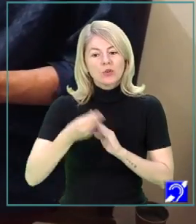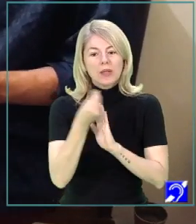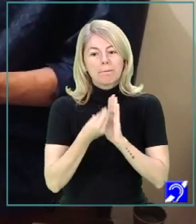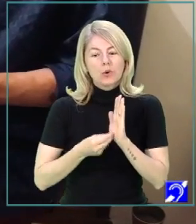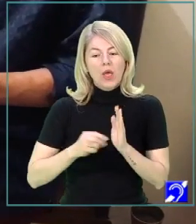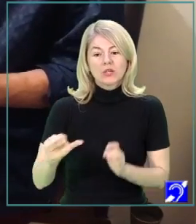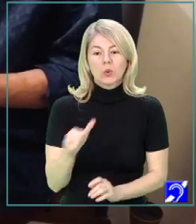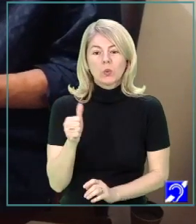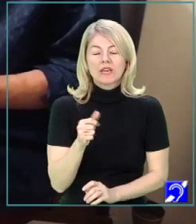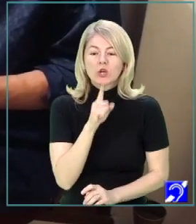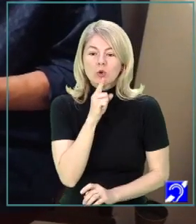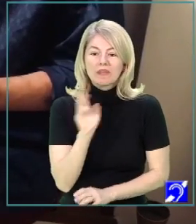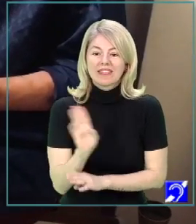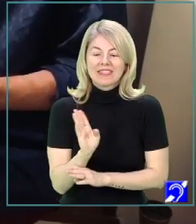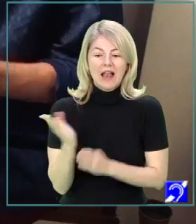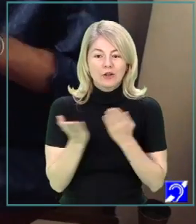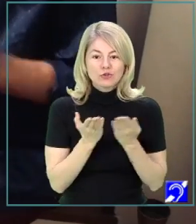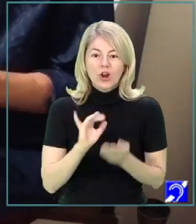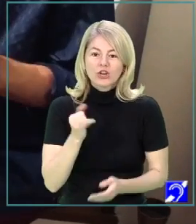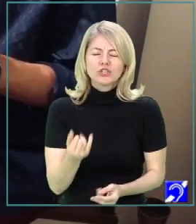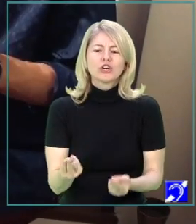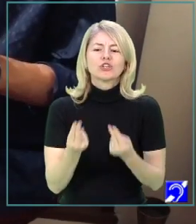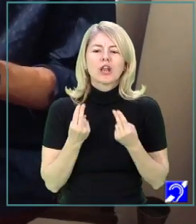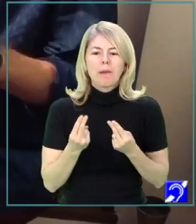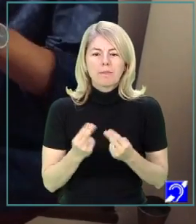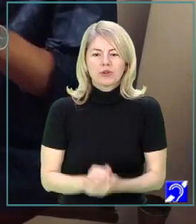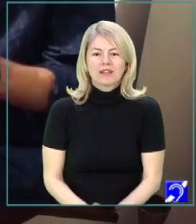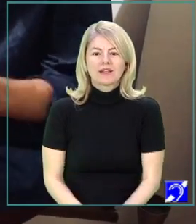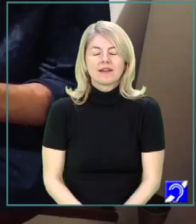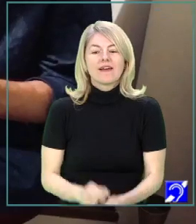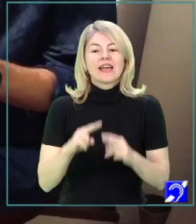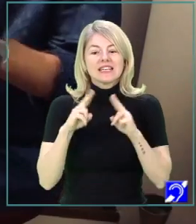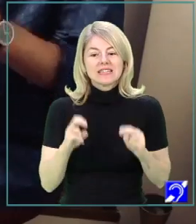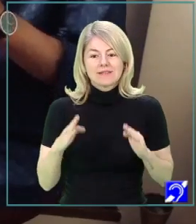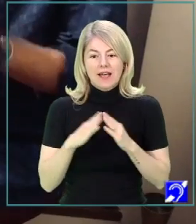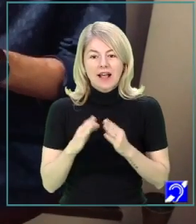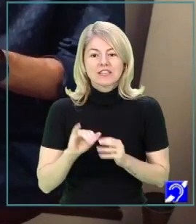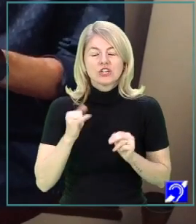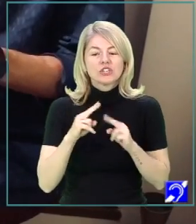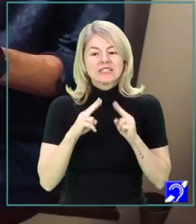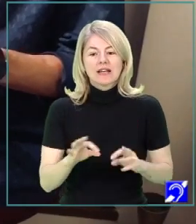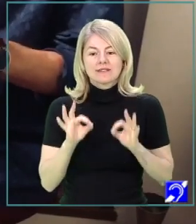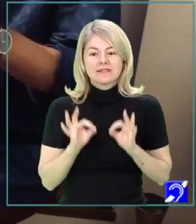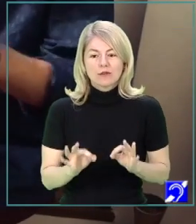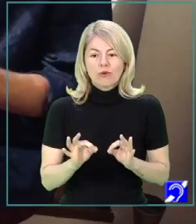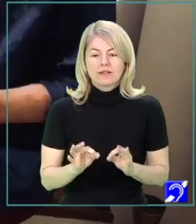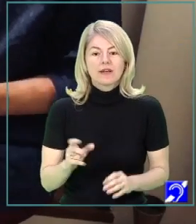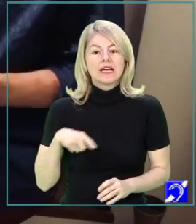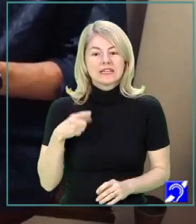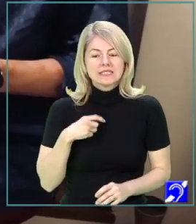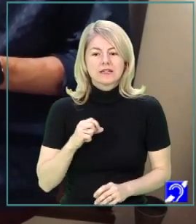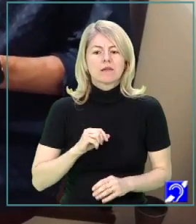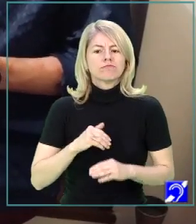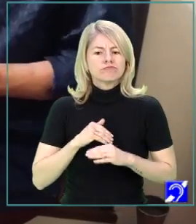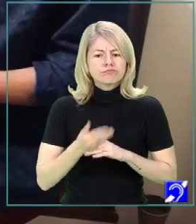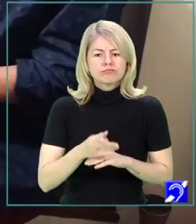Teleșcoală și cel mai important lucru, stați acasă și stați în siguranță, suntem în stare,